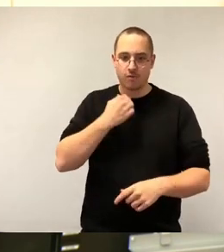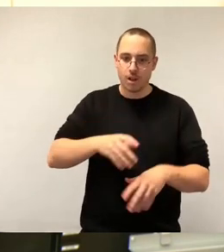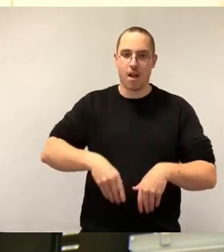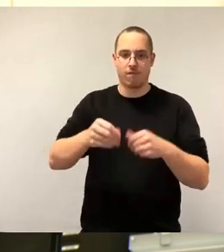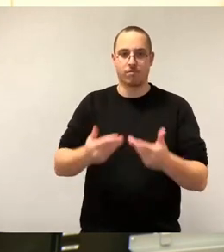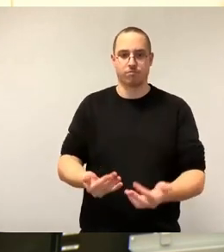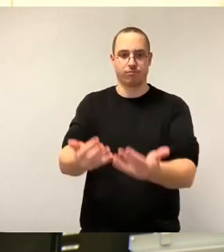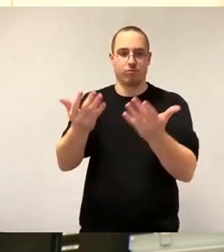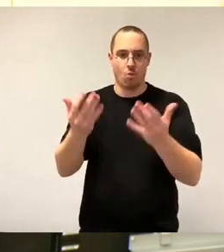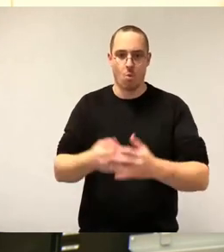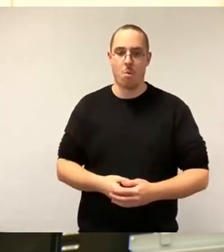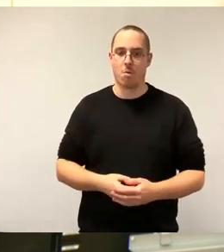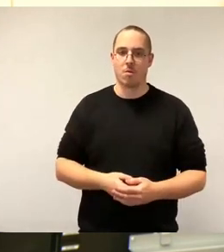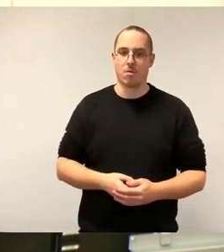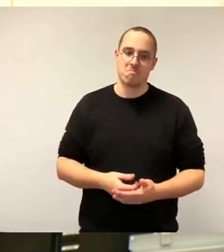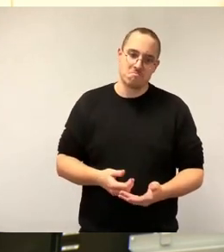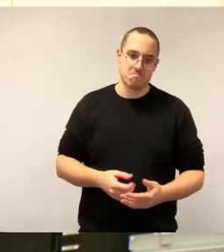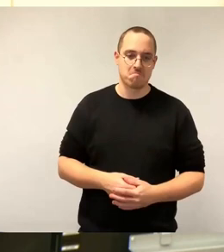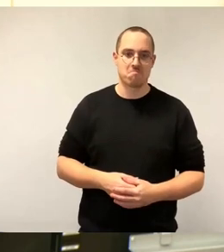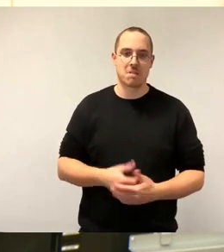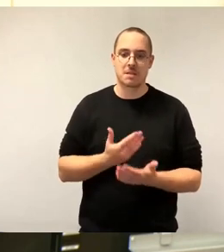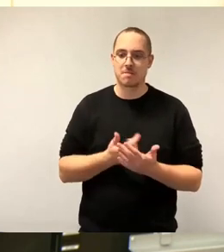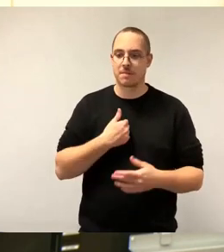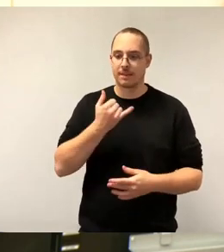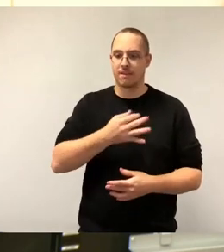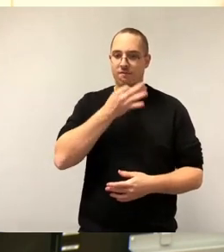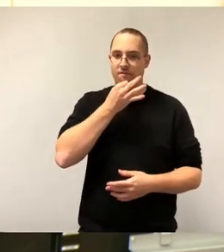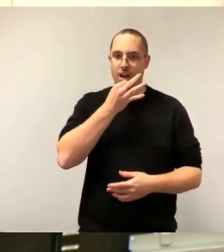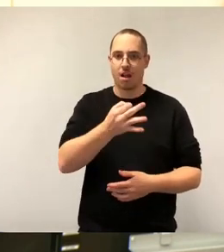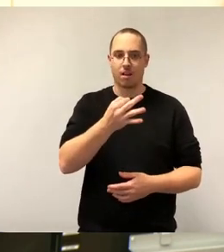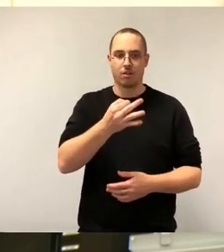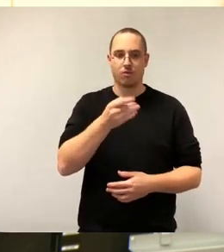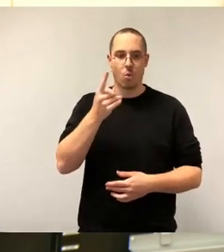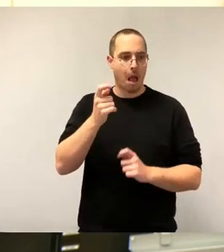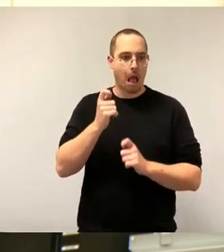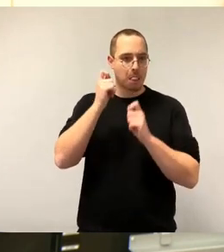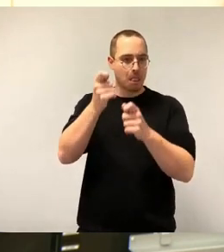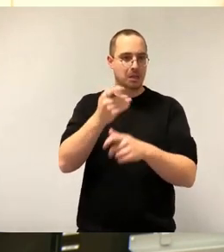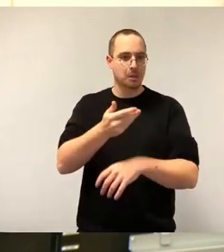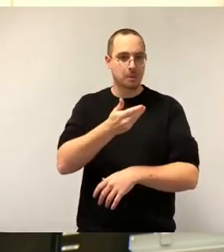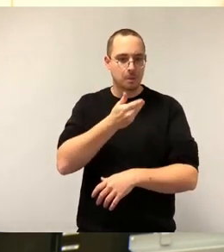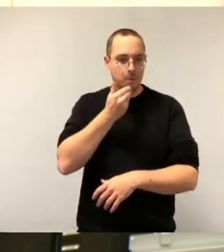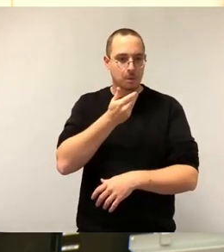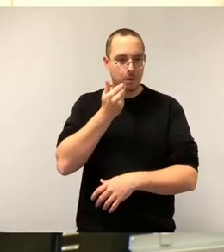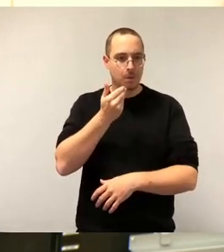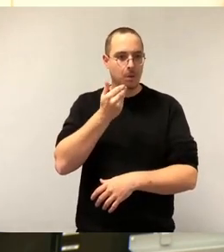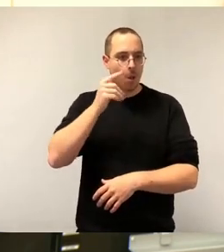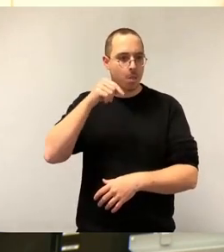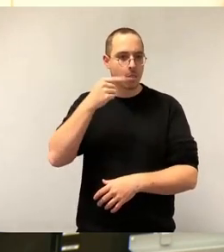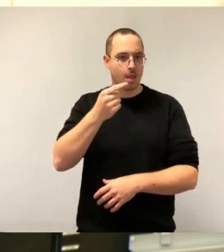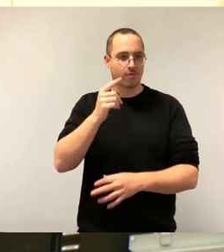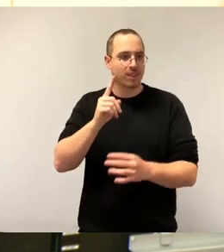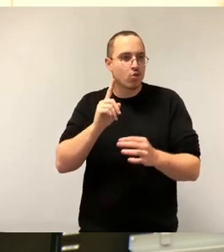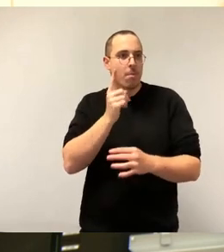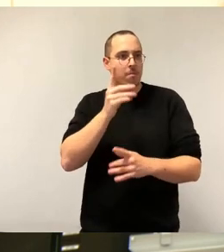Und da fragten wir uns, wann kommt denn diese Wohnung, wenn wir diesen Antrag nicht stellen, wenn wir nicht den Oberbürgermeister im Prinzip hier nochmal dringlich darauf aufmerksam